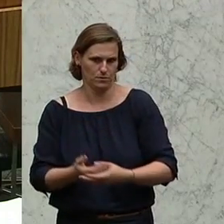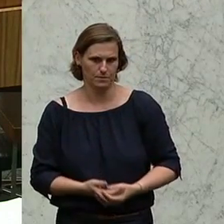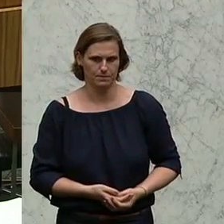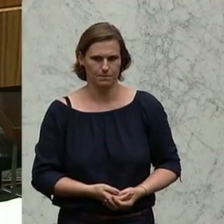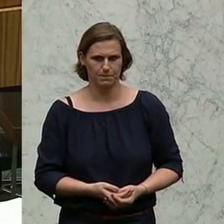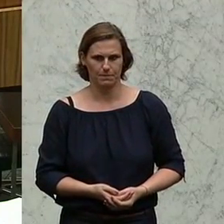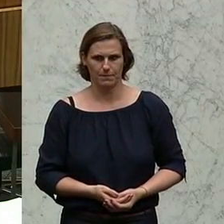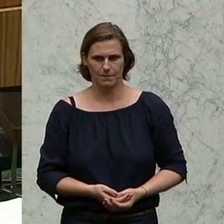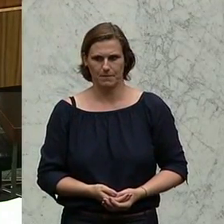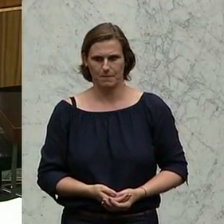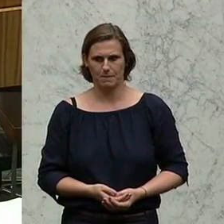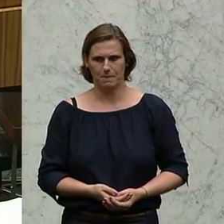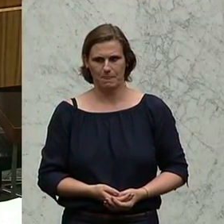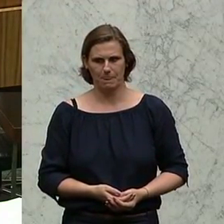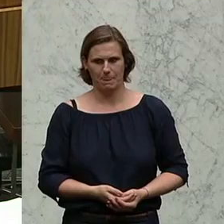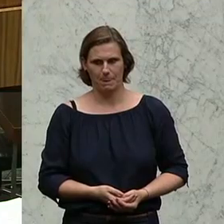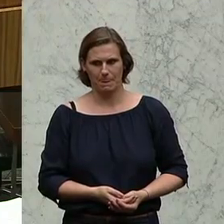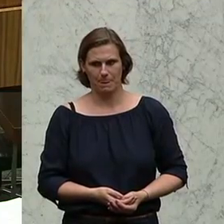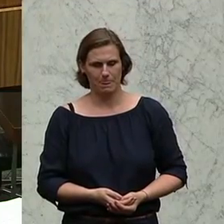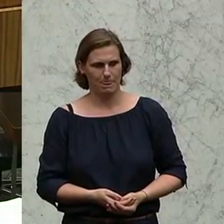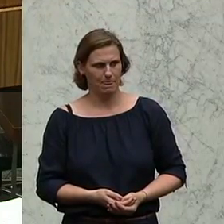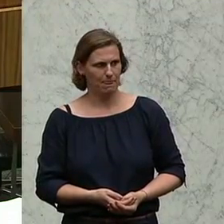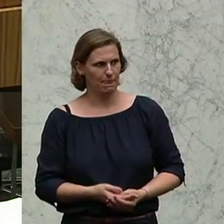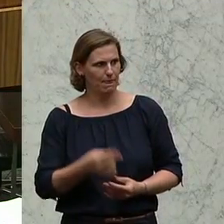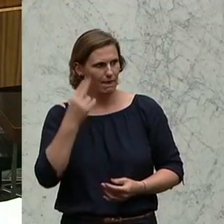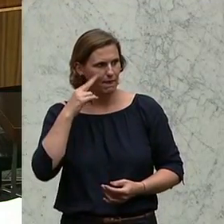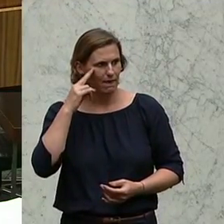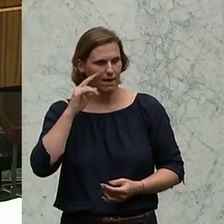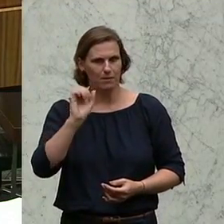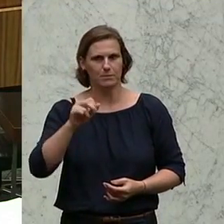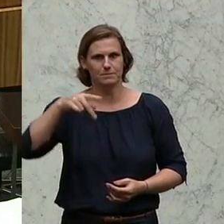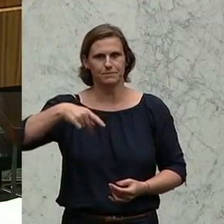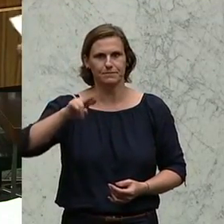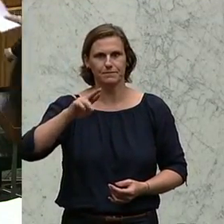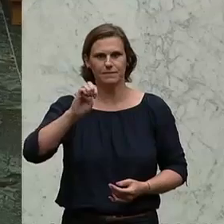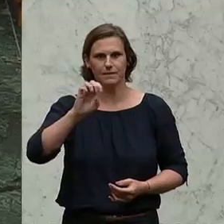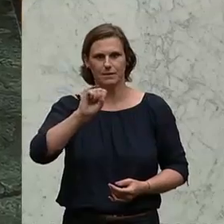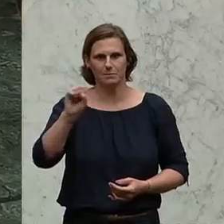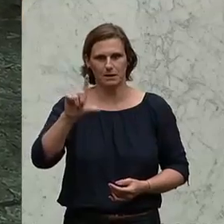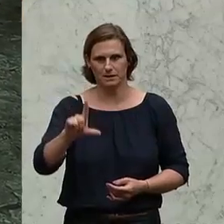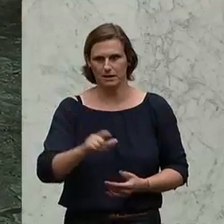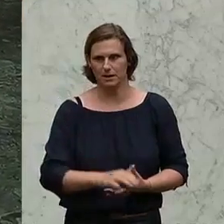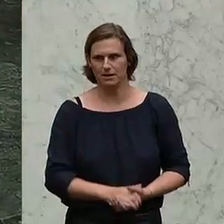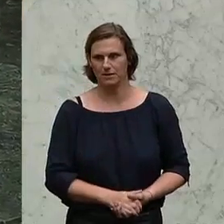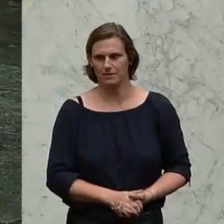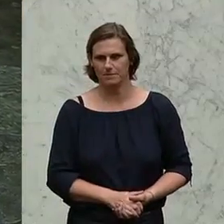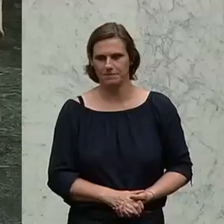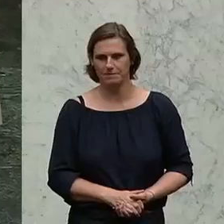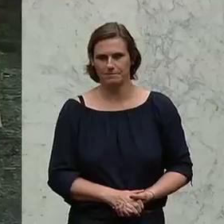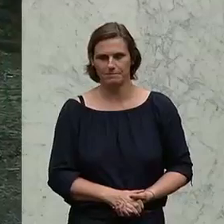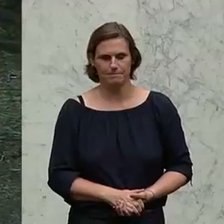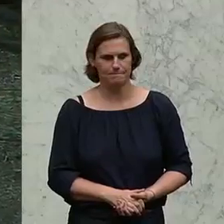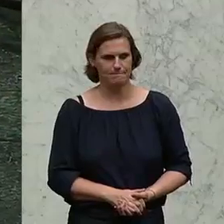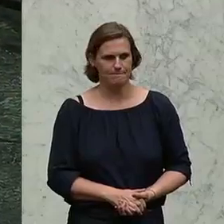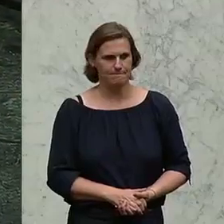Die Bundesregierung erweckt nur den Anschein, Reformen durchzuführen, kritisiert Dagmar Bilakovic-Jenewein von der FPÖ.